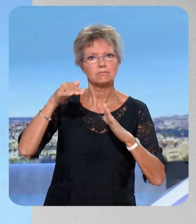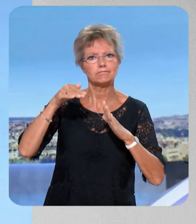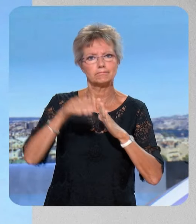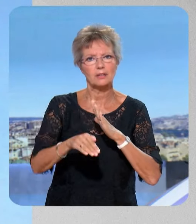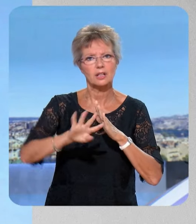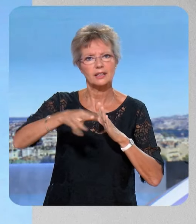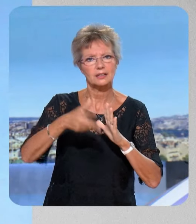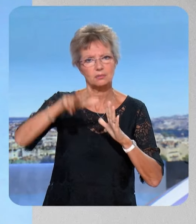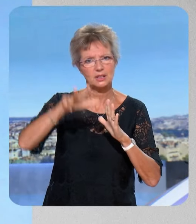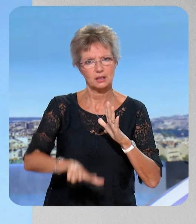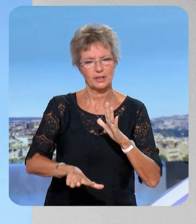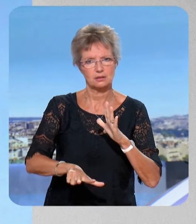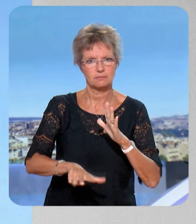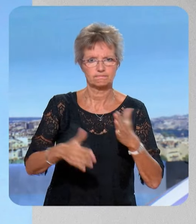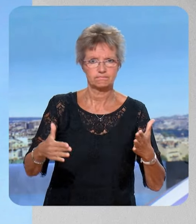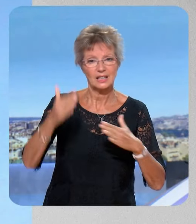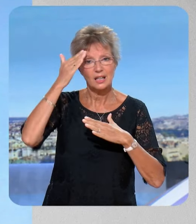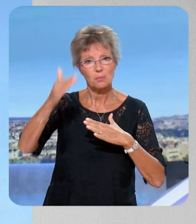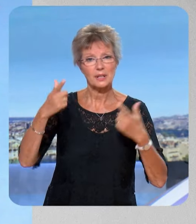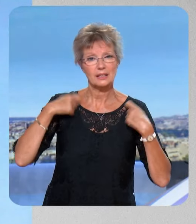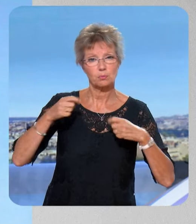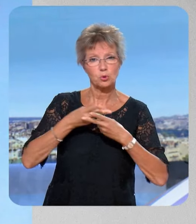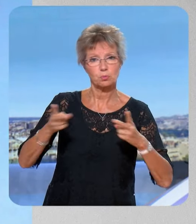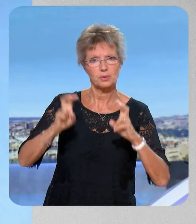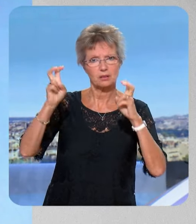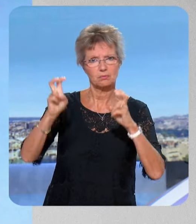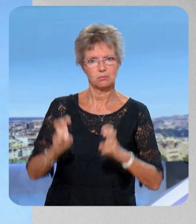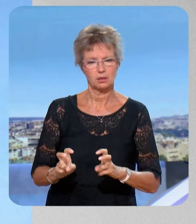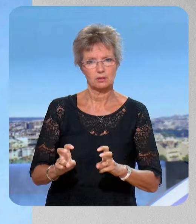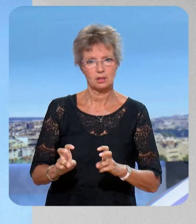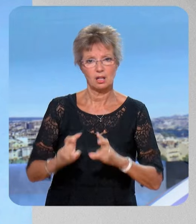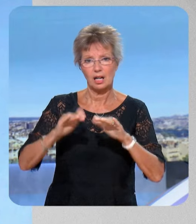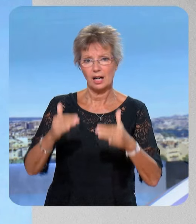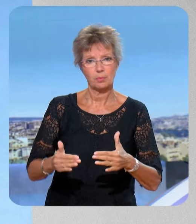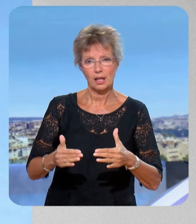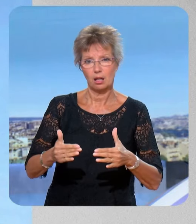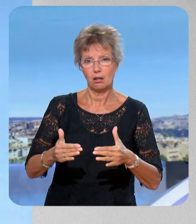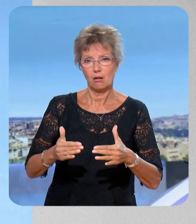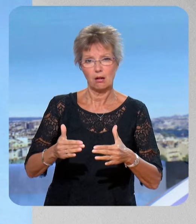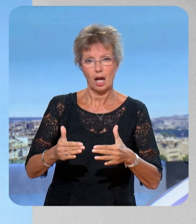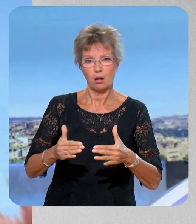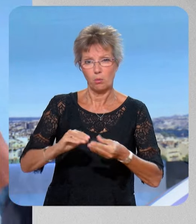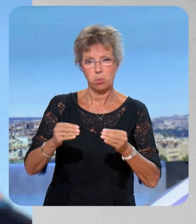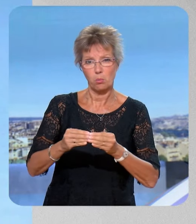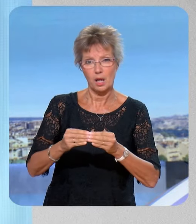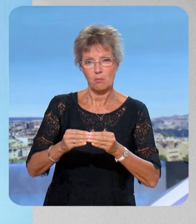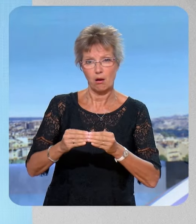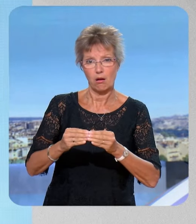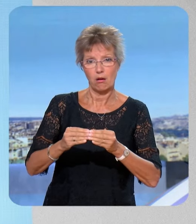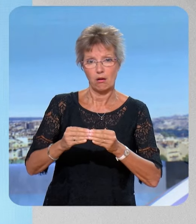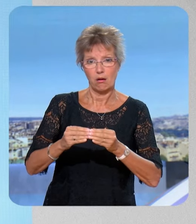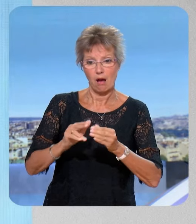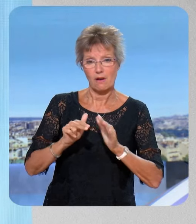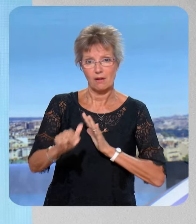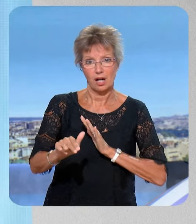quatrième trimestre qu'attendu. Quand vous baissez les dépenses publiques, en réalité, c un effet récessif. C'est une question d'équilibre. C'est